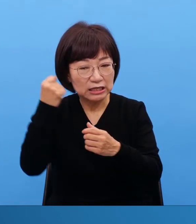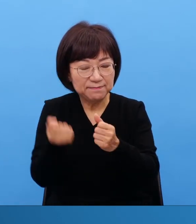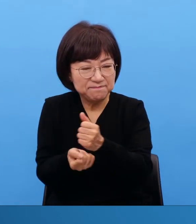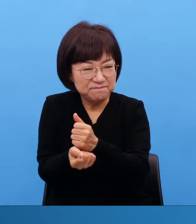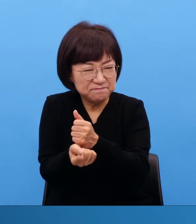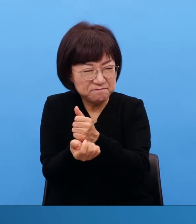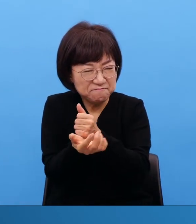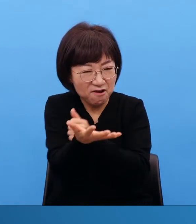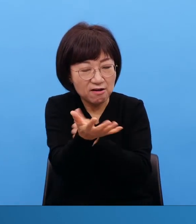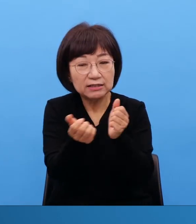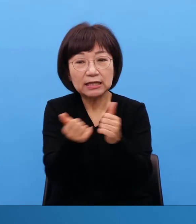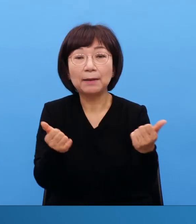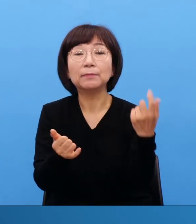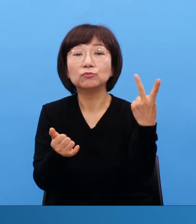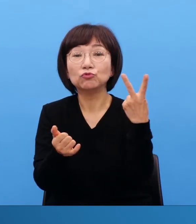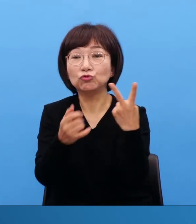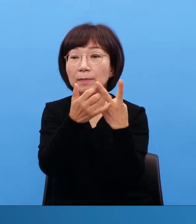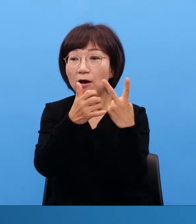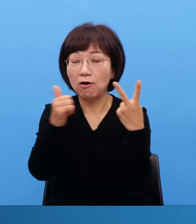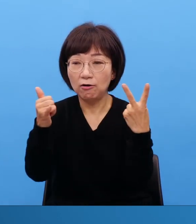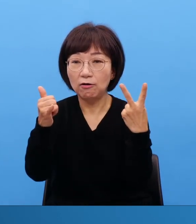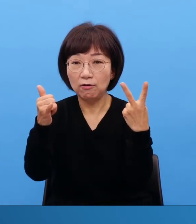사람입니다 교회가 아닙니다